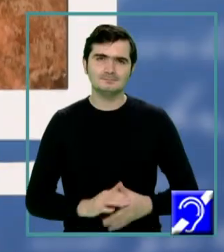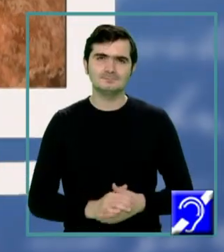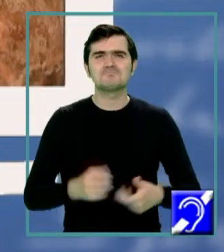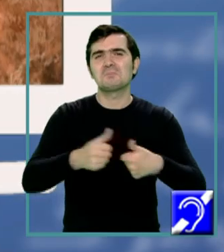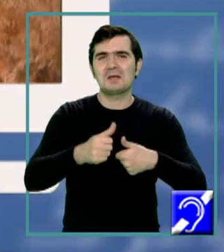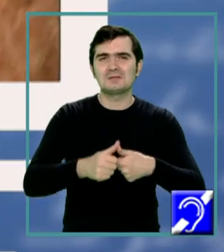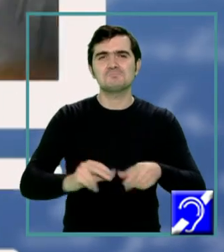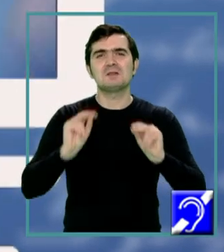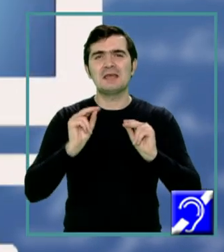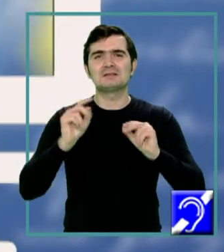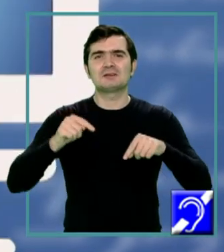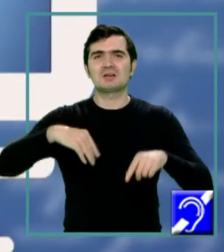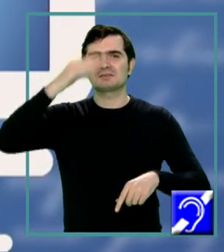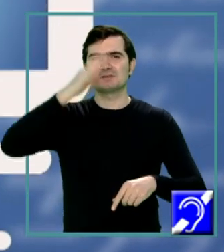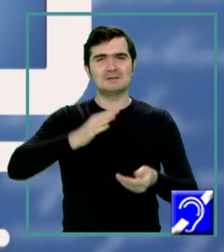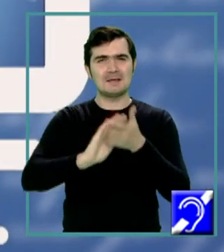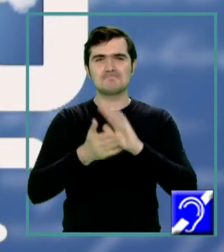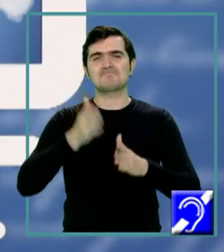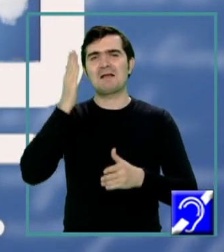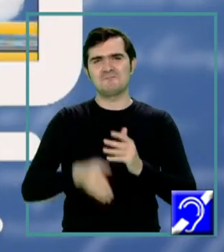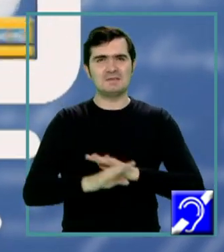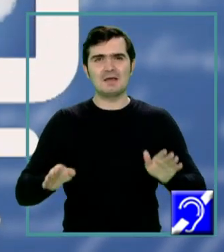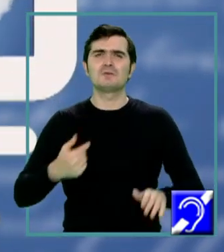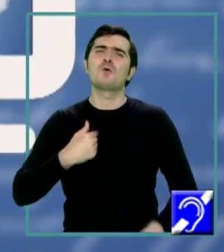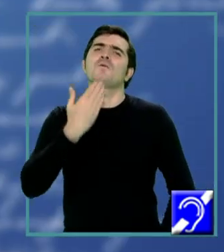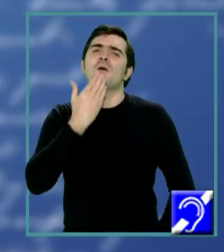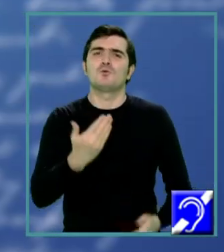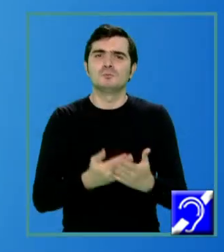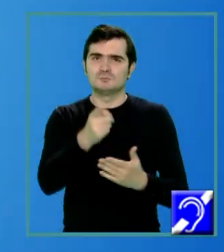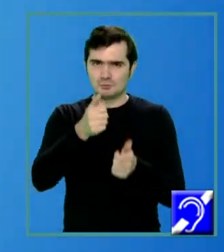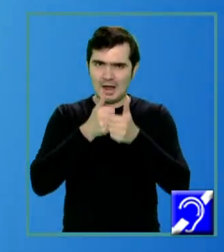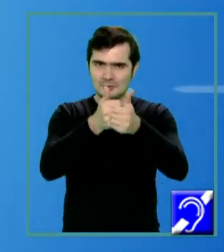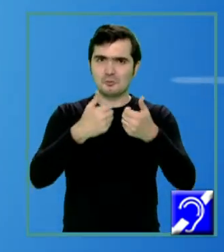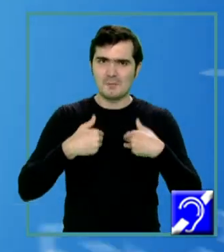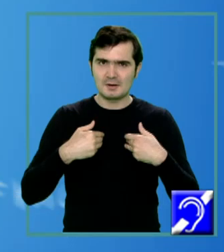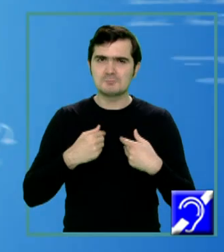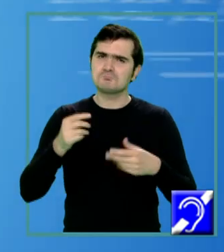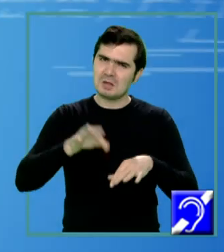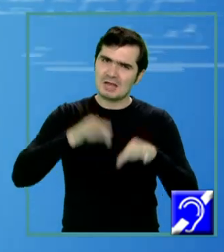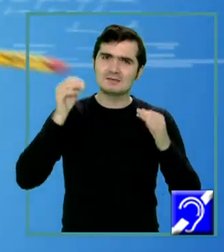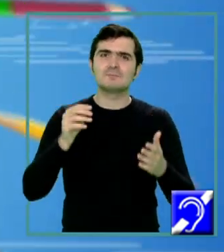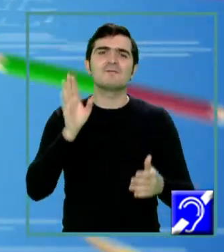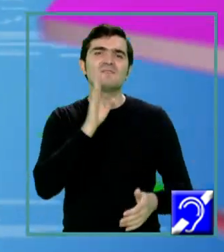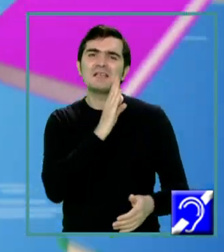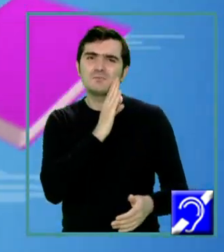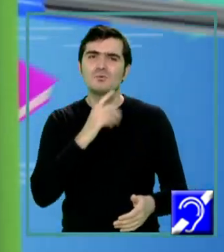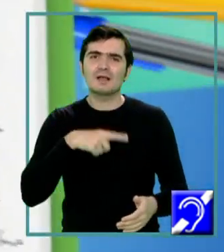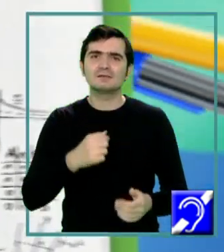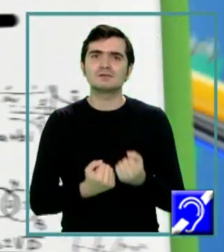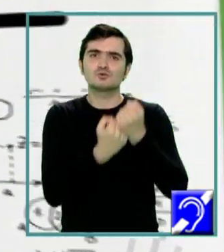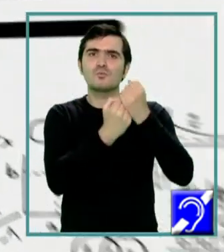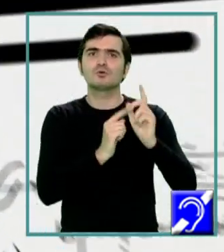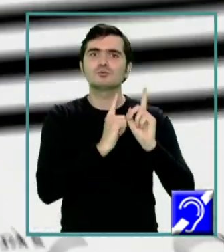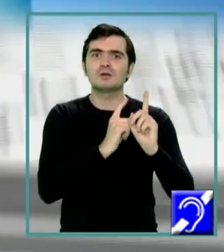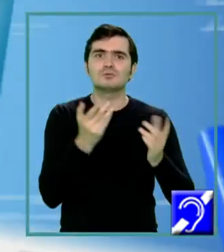Prieteni, lecțiile acestei zile au ajuns la final și vă mulțumesc pentru că ne-ați urmărit. Găsiți pe pagina de Facebook a emisiunii suporturile de curs de